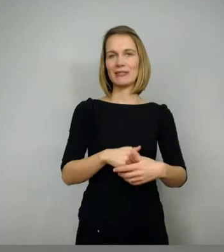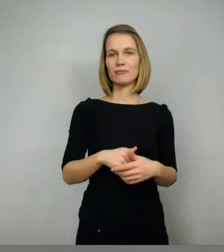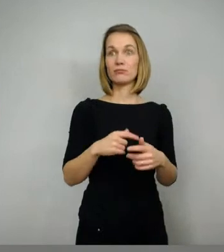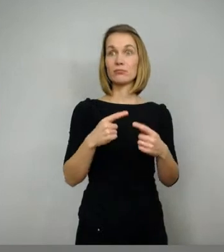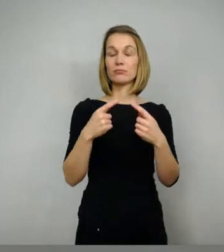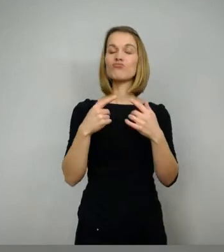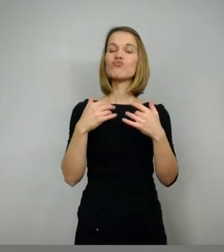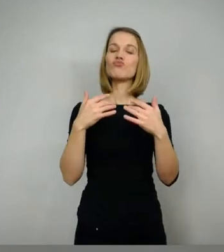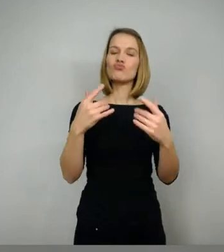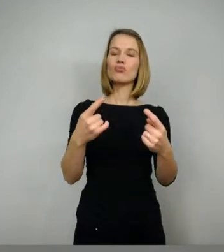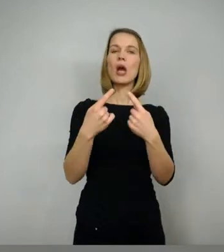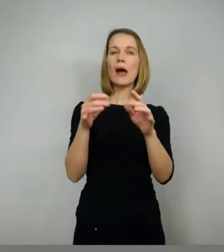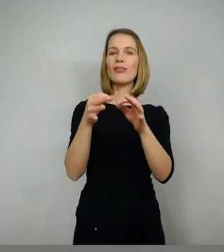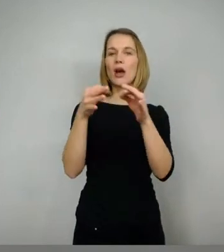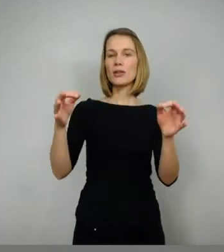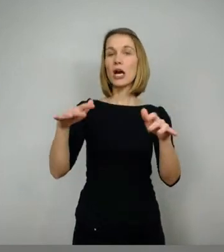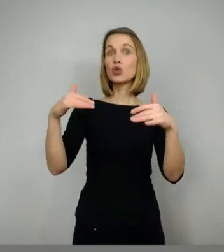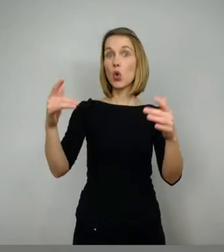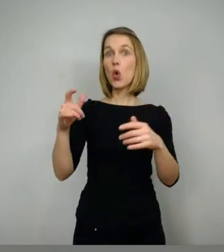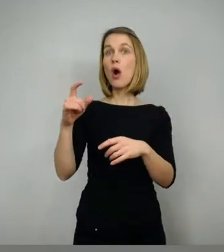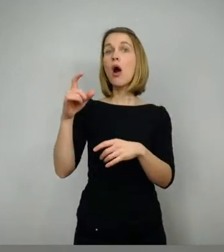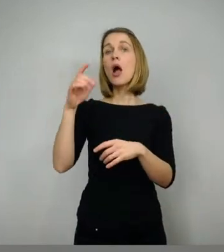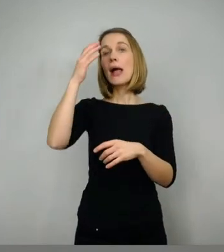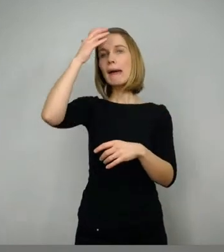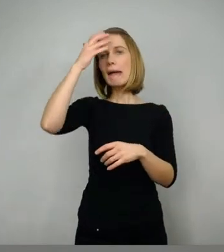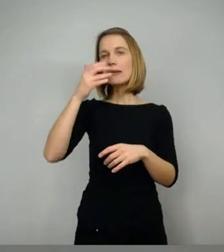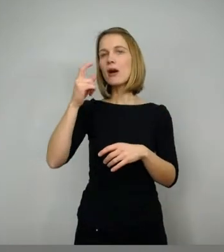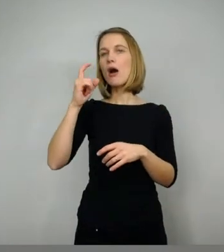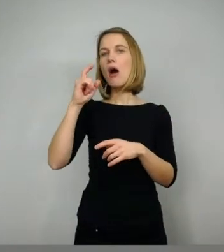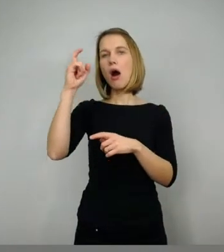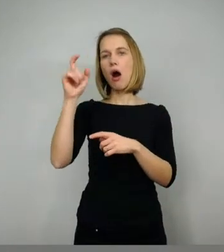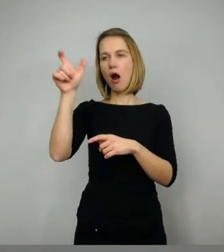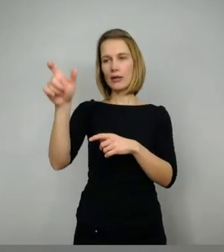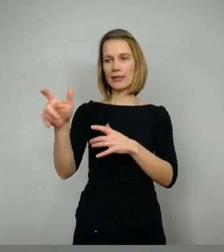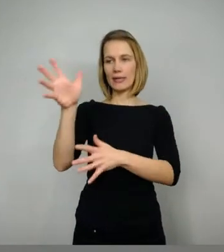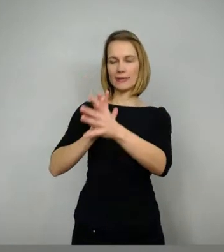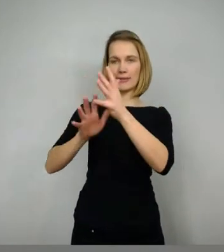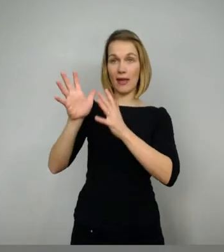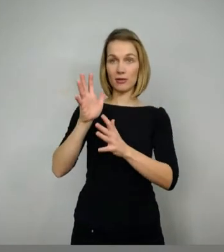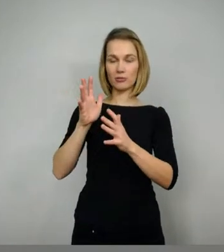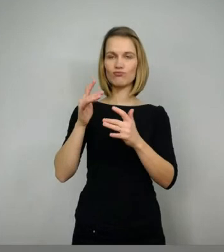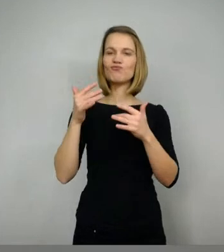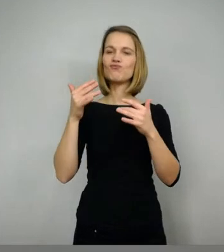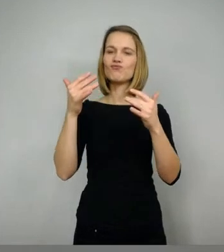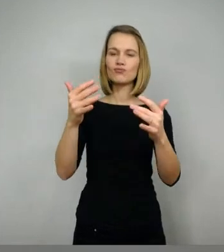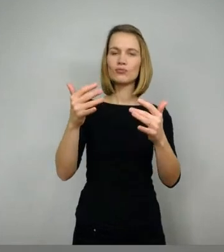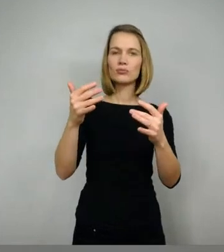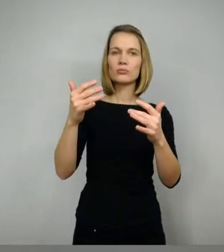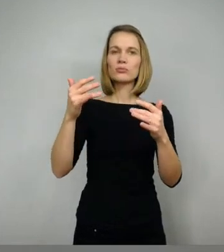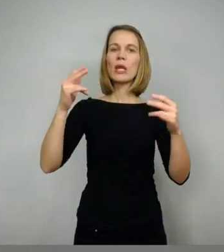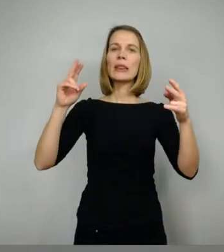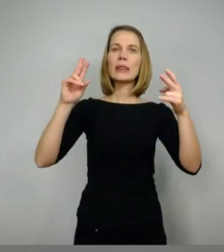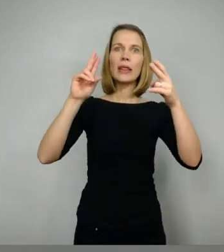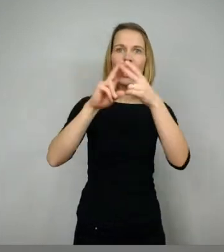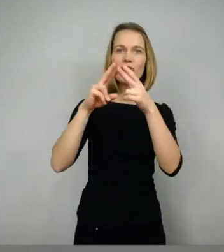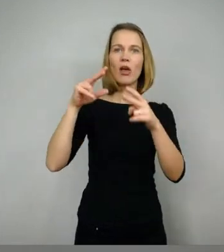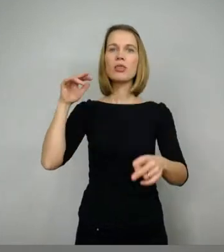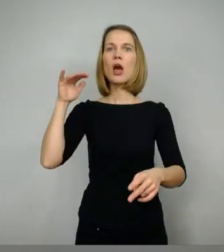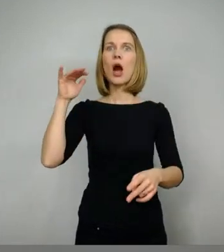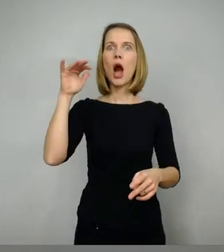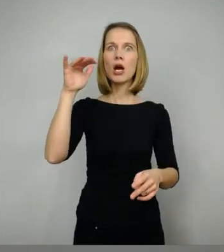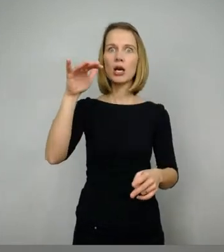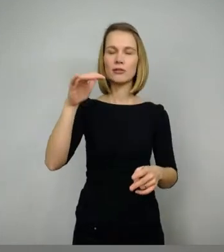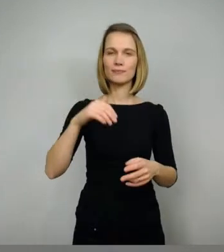dieser Backstory-Geschichte, trifft Siegfried außerdem auf einen Drachen. Einen Linddrachen, den Slurk des Heldes Hand, Er badet sich in dem